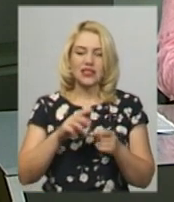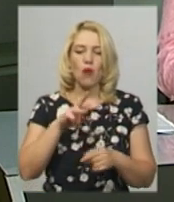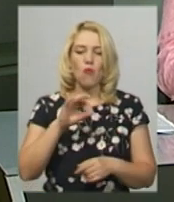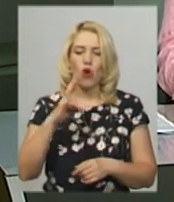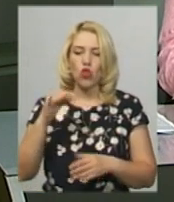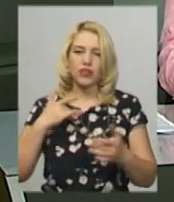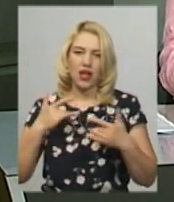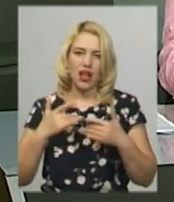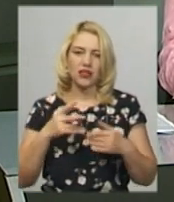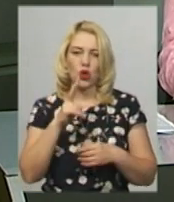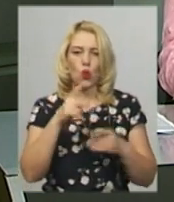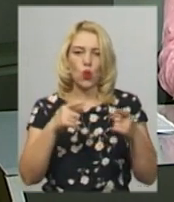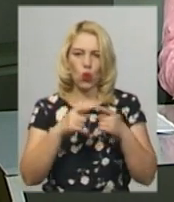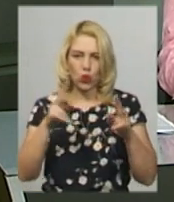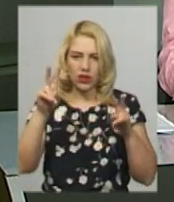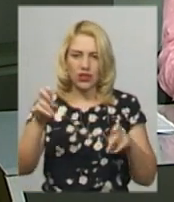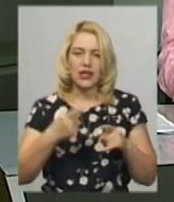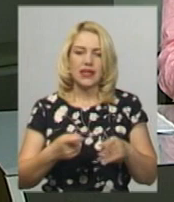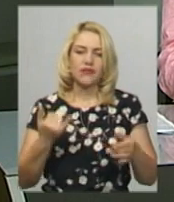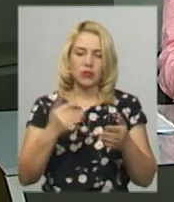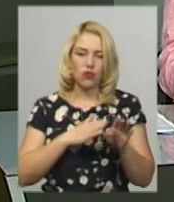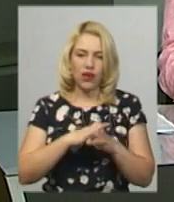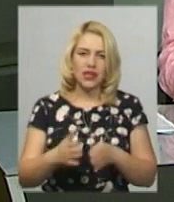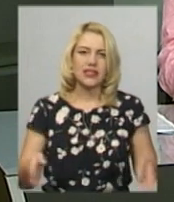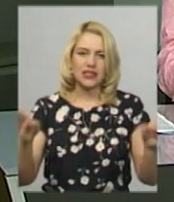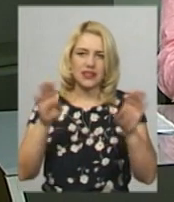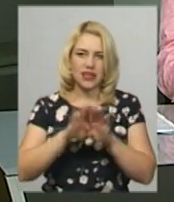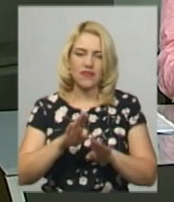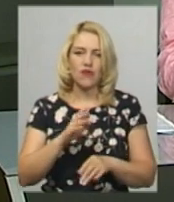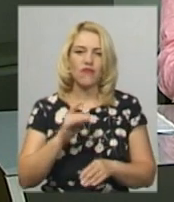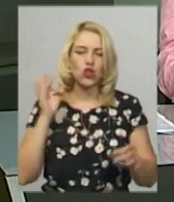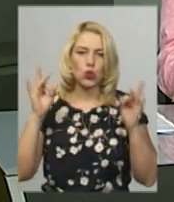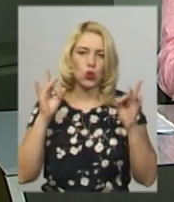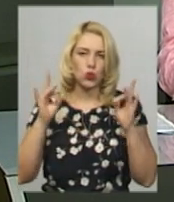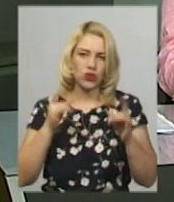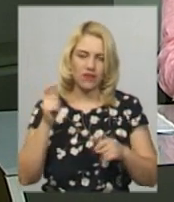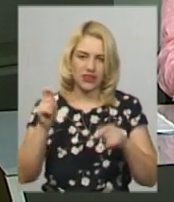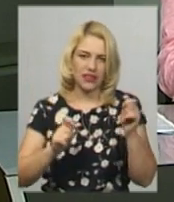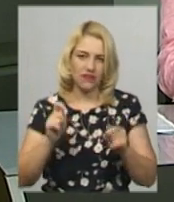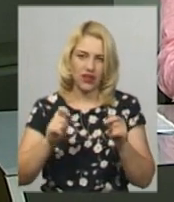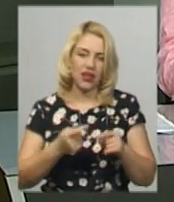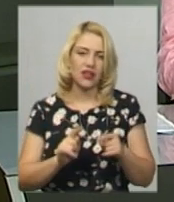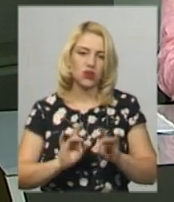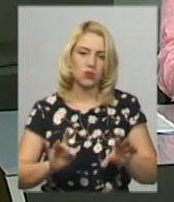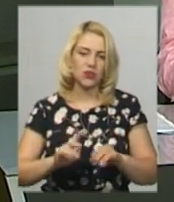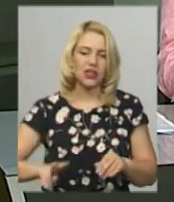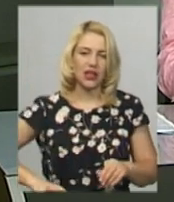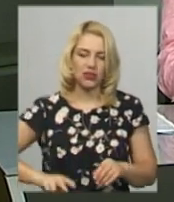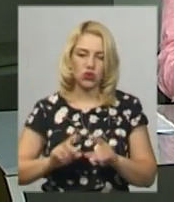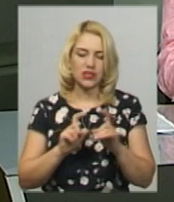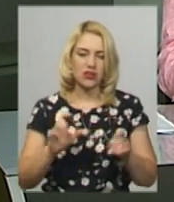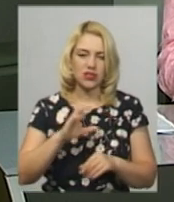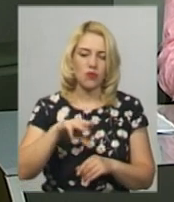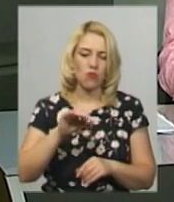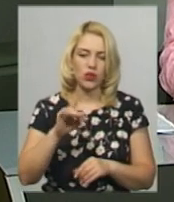відбувається закриття 21-го міжнародного фестивалю моновистав від Луня. Про це повідомив директор закладу Володимир Смотритель. За його словами,